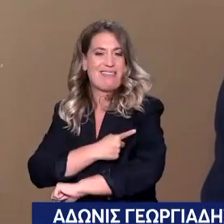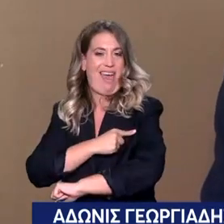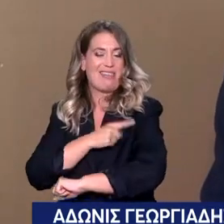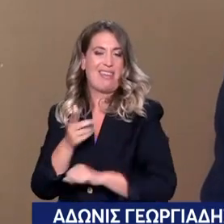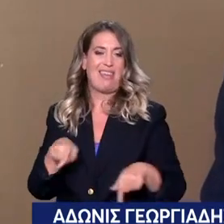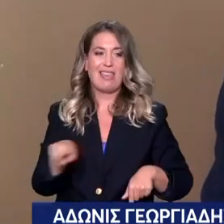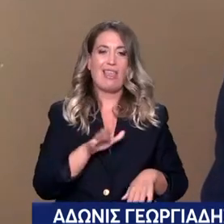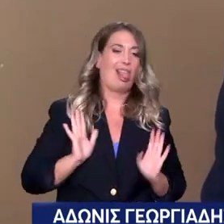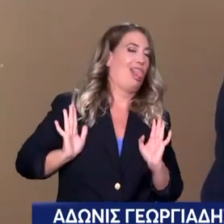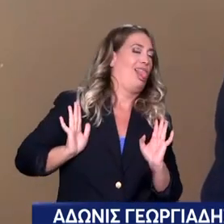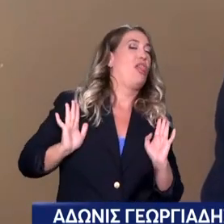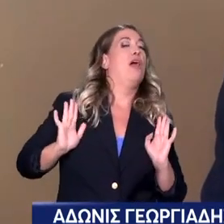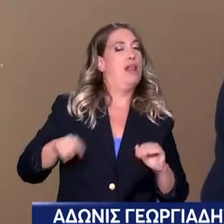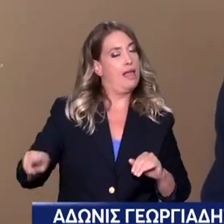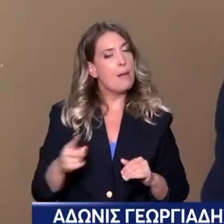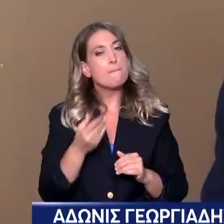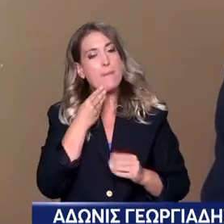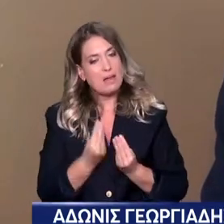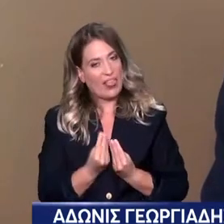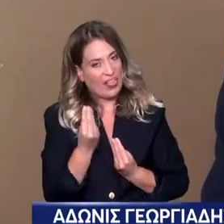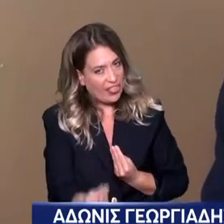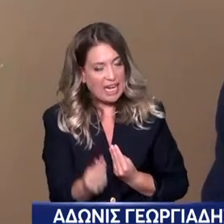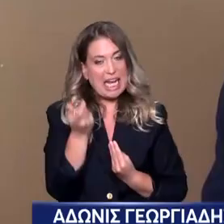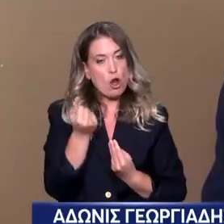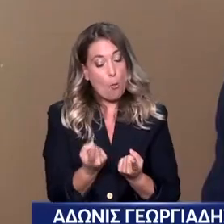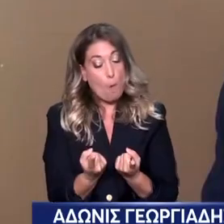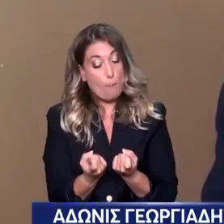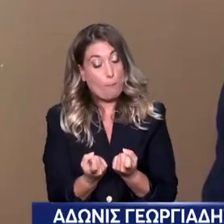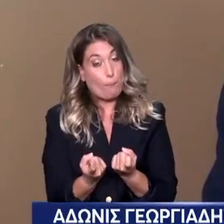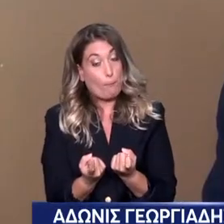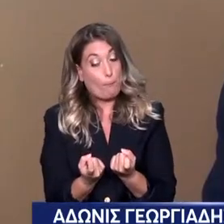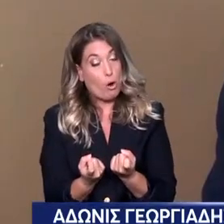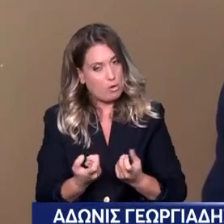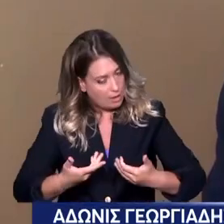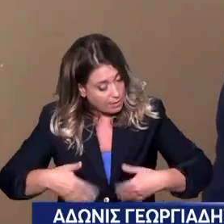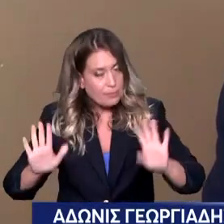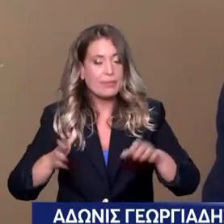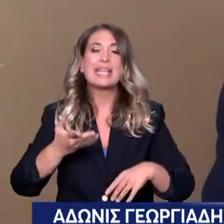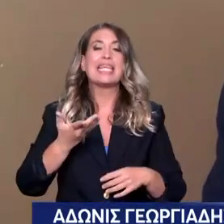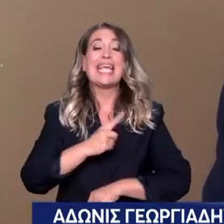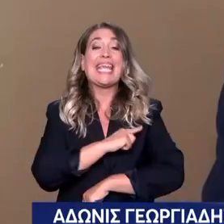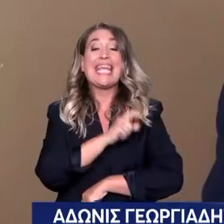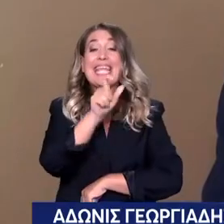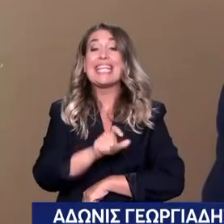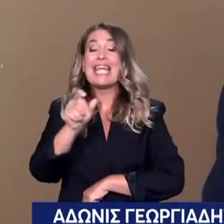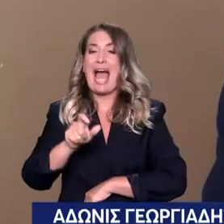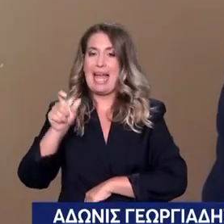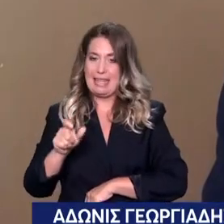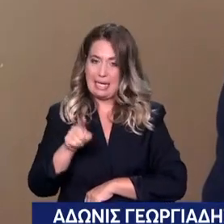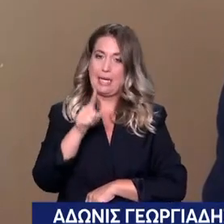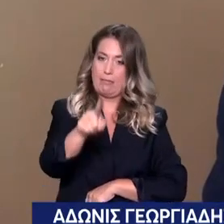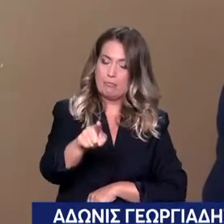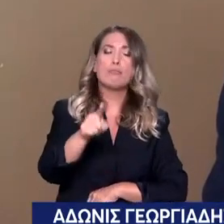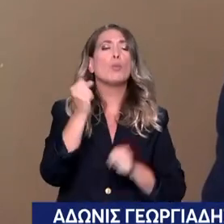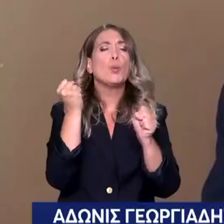Συγκεκριμένα σε όλες τις περιοχές που είναι άγωνες α οι γιατροί θα παίρνουν συν 300 ευρώ το μήνα